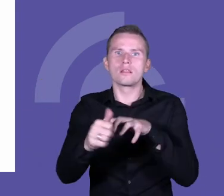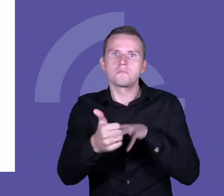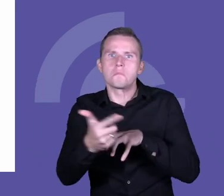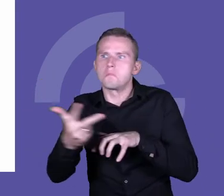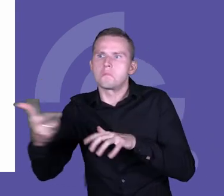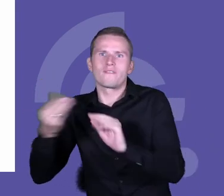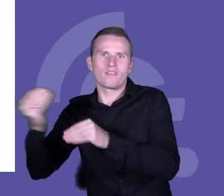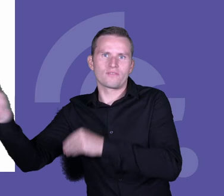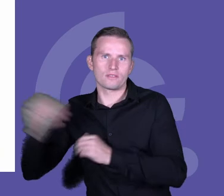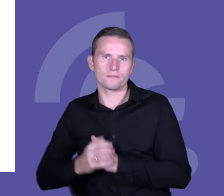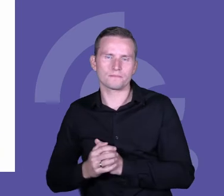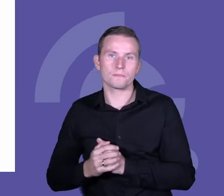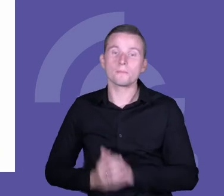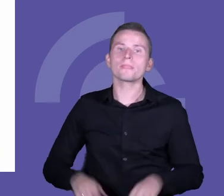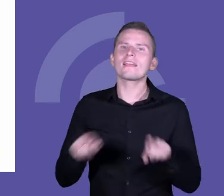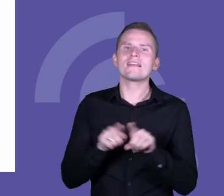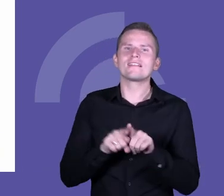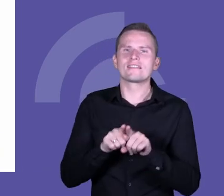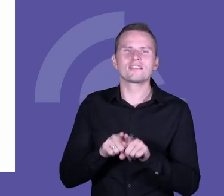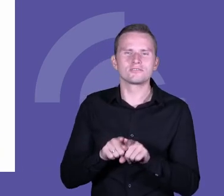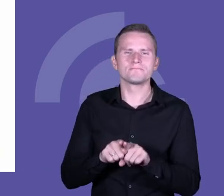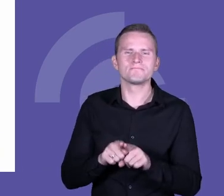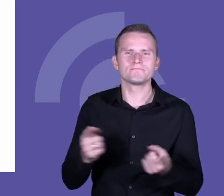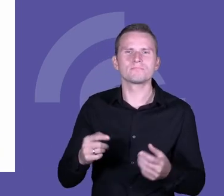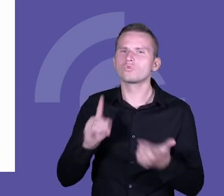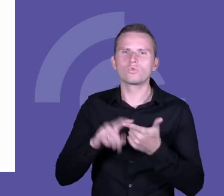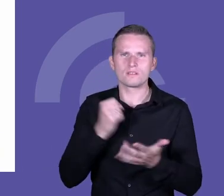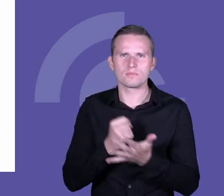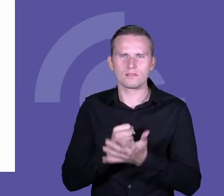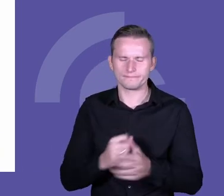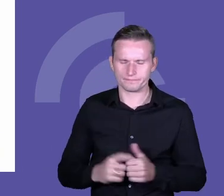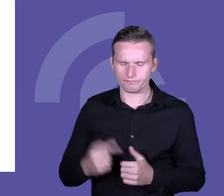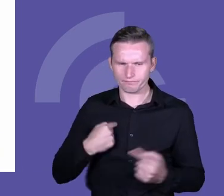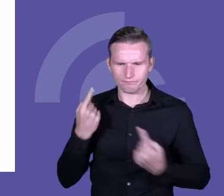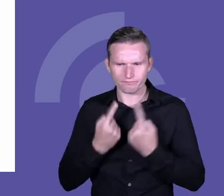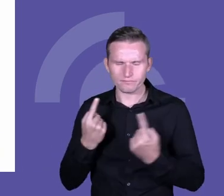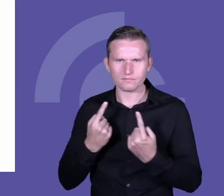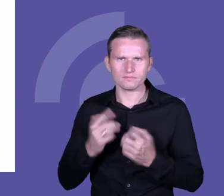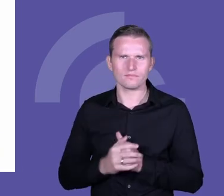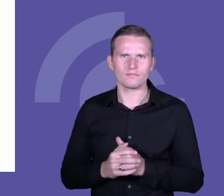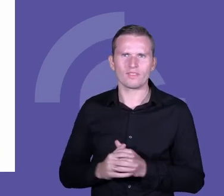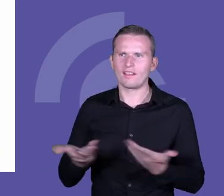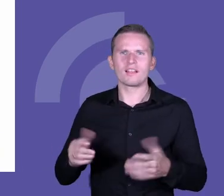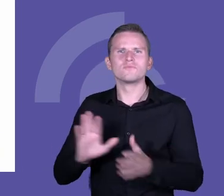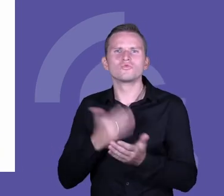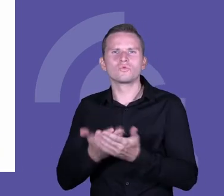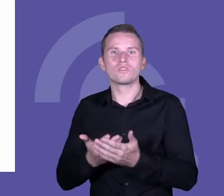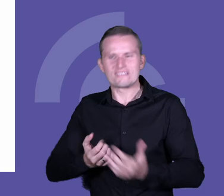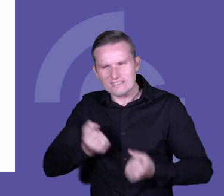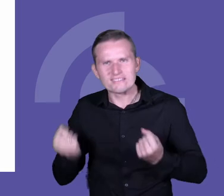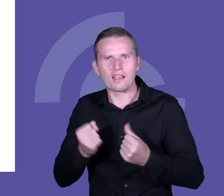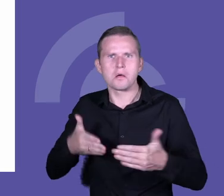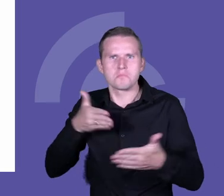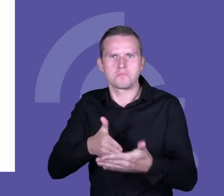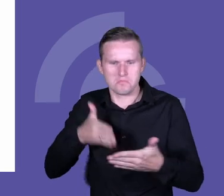aspekt to jest taki, który mówi o tym, że powinienem, czy powinnam pytać o to, jakie blokery usunąć. I my to robiliśmy w Szkole